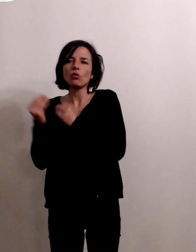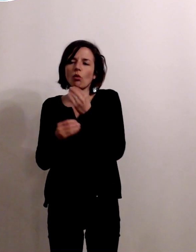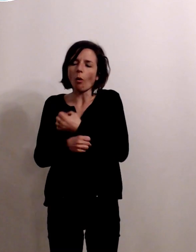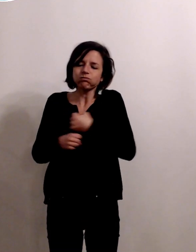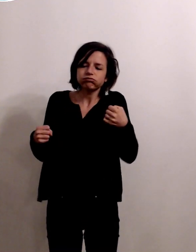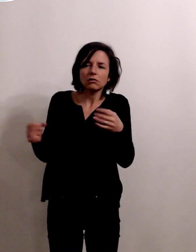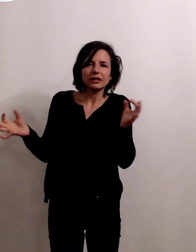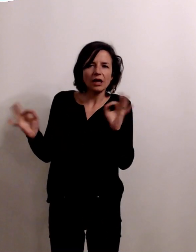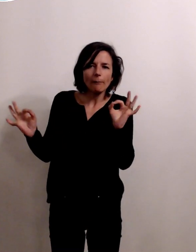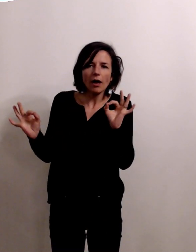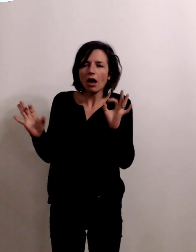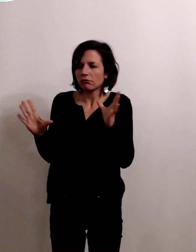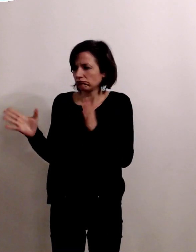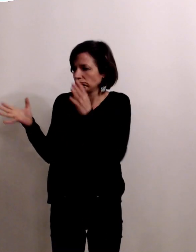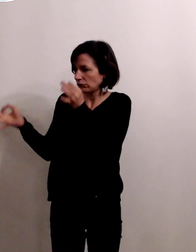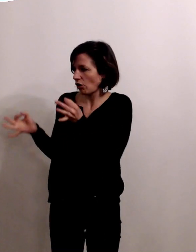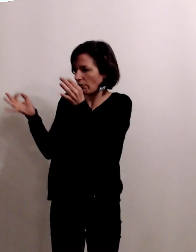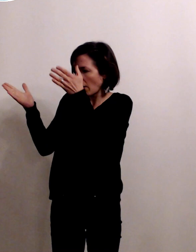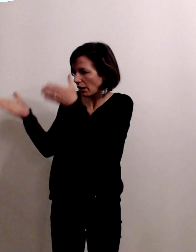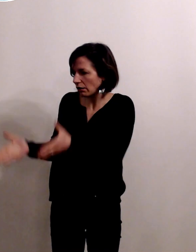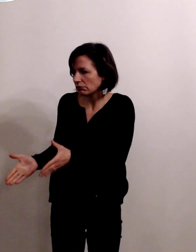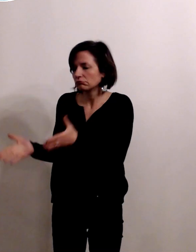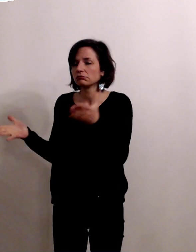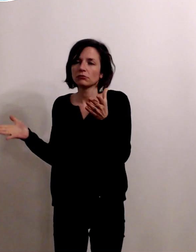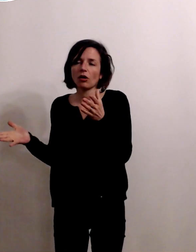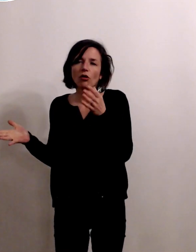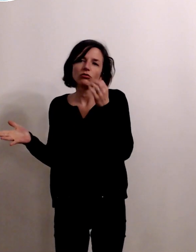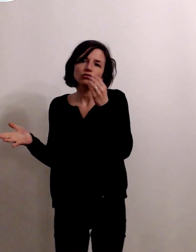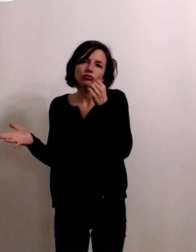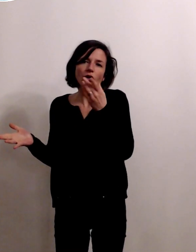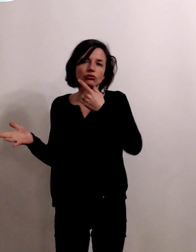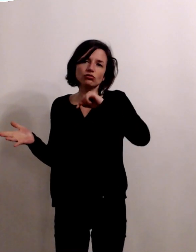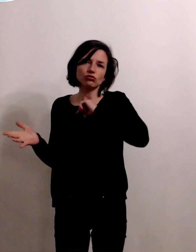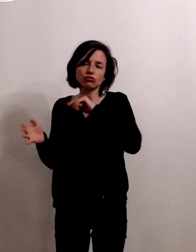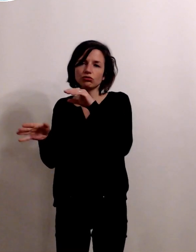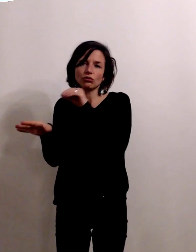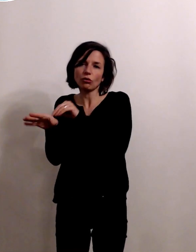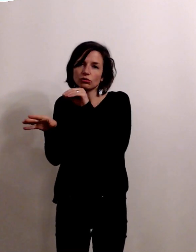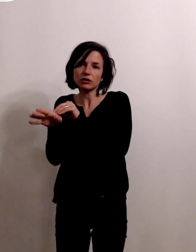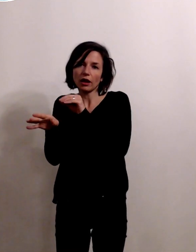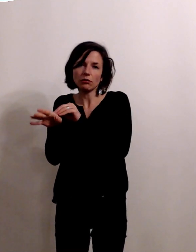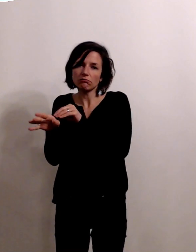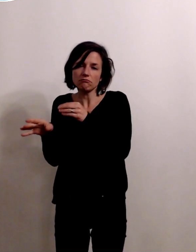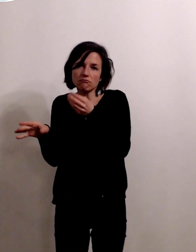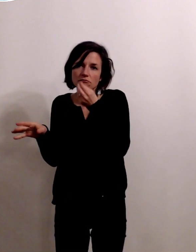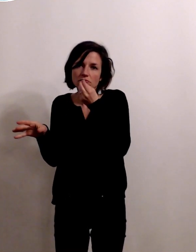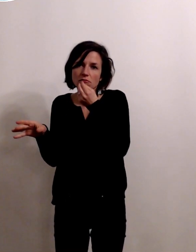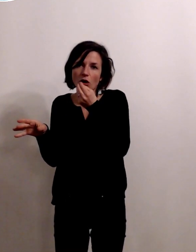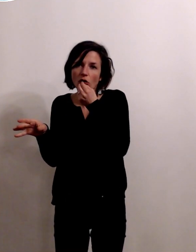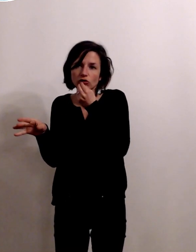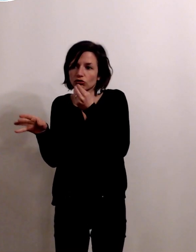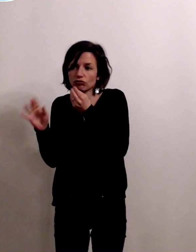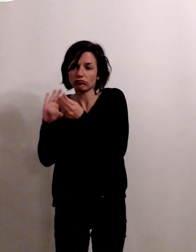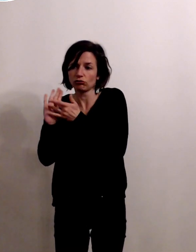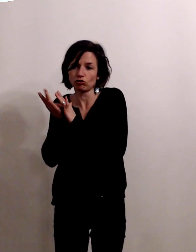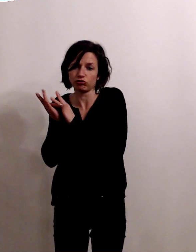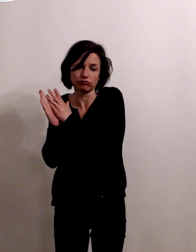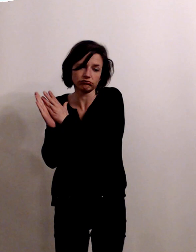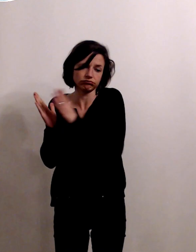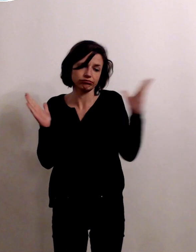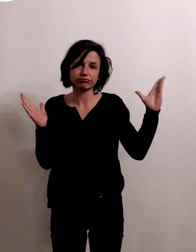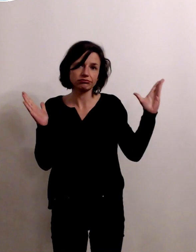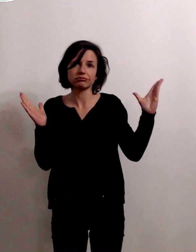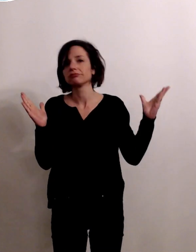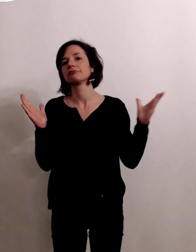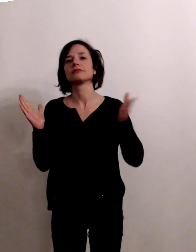de façon tout à fait standardisée on préconise une alimentation diversifiée c'est le mieux